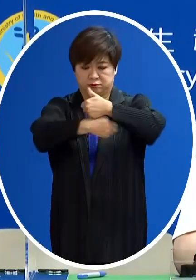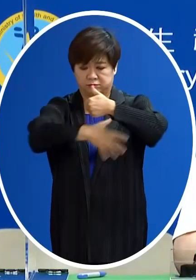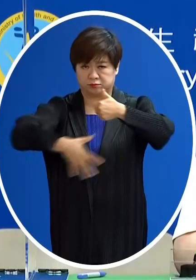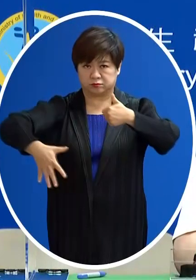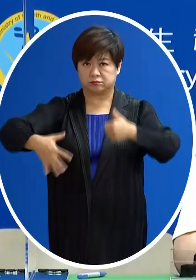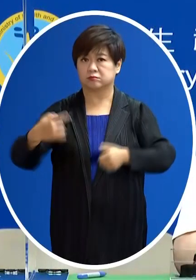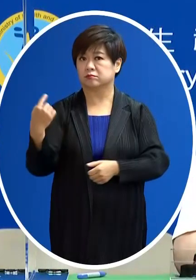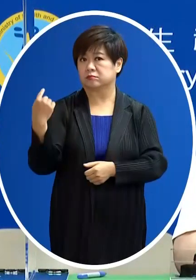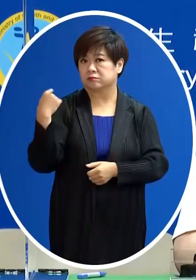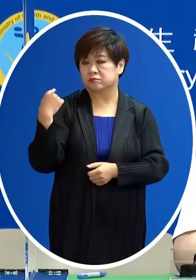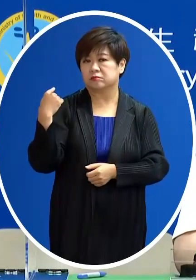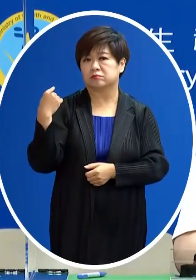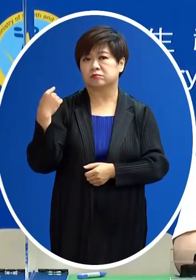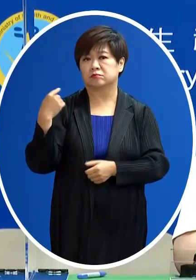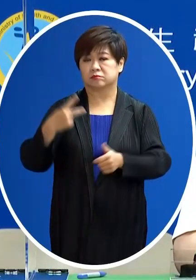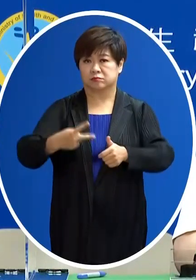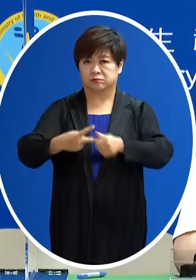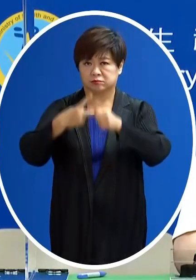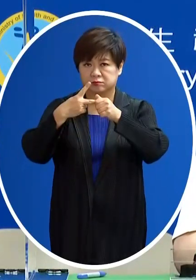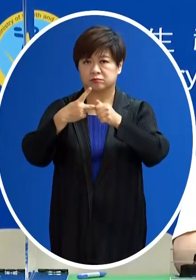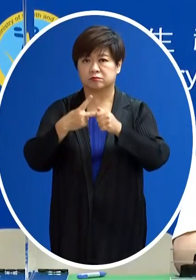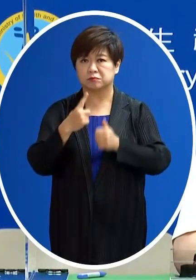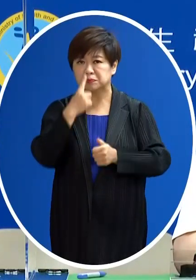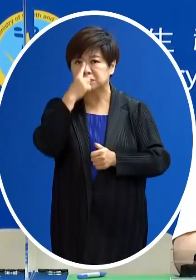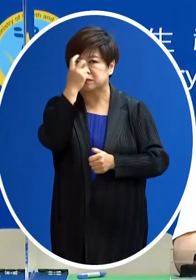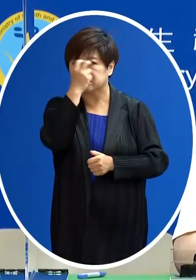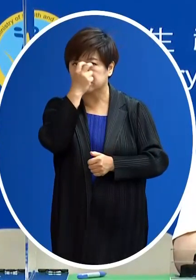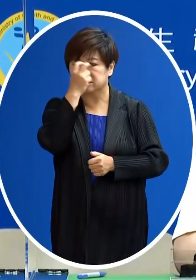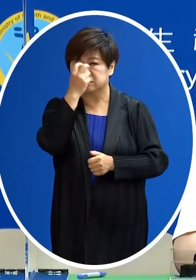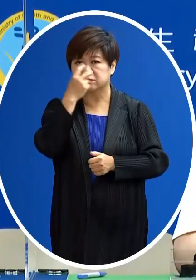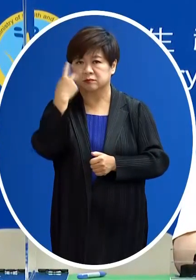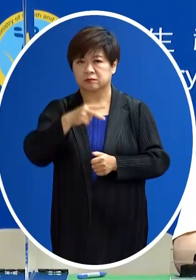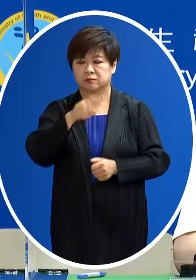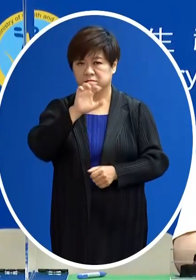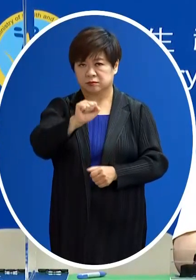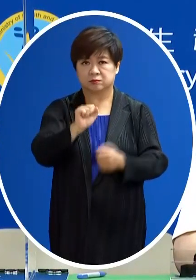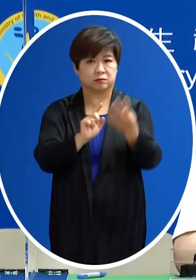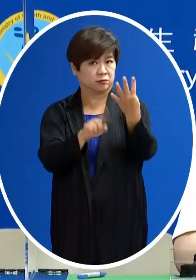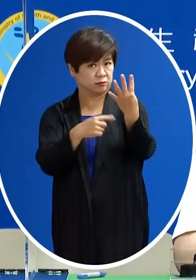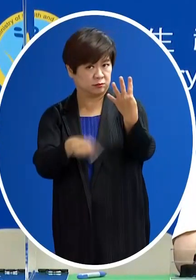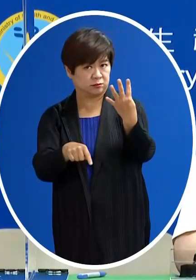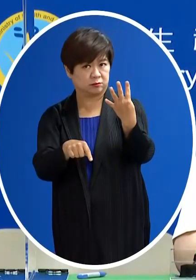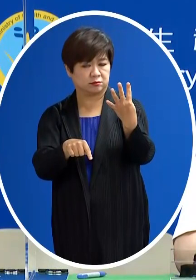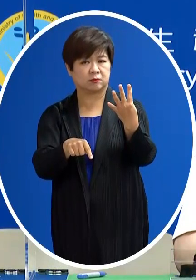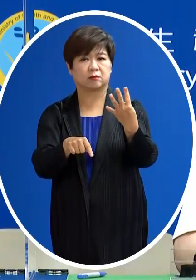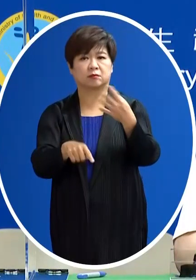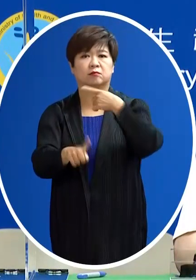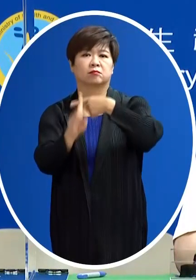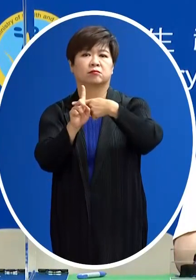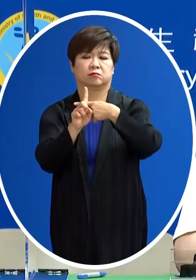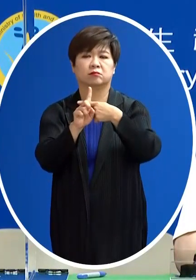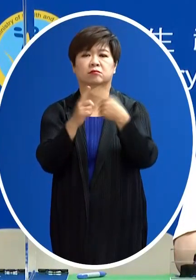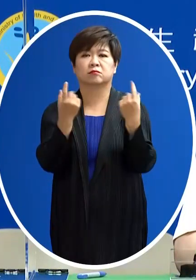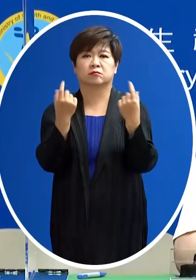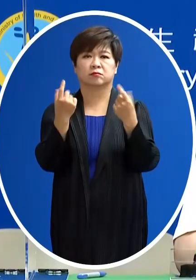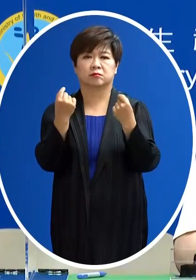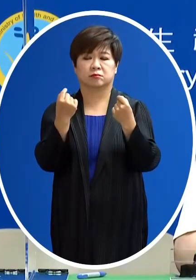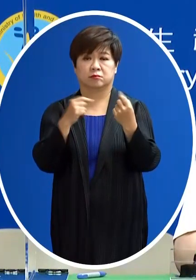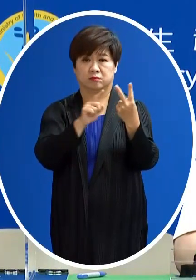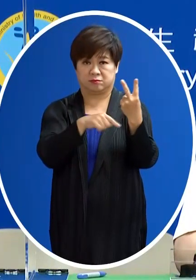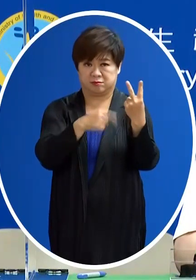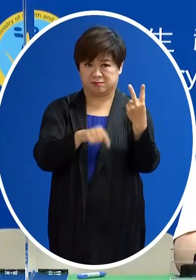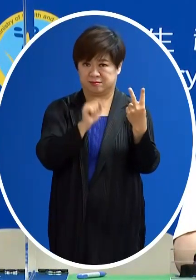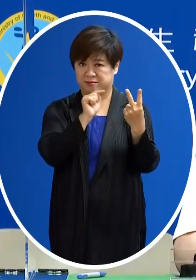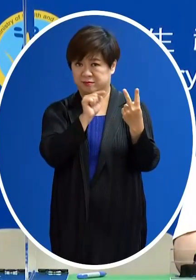昨天有進行這個第二次的一個採檢 那有在發現有4名的確診的員工 其中有2